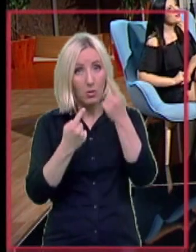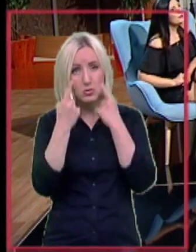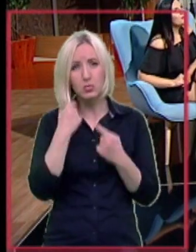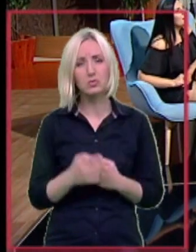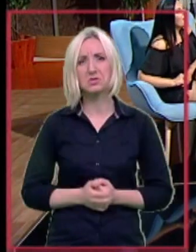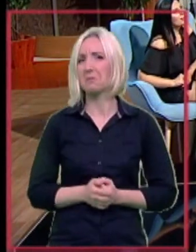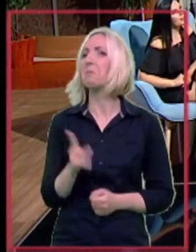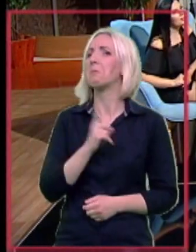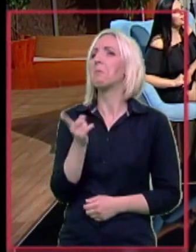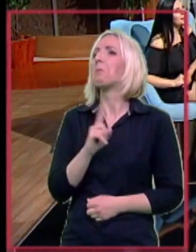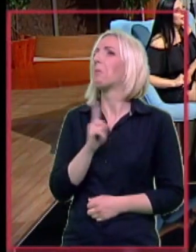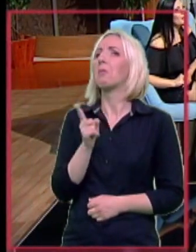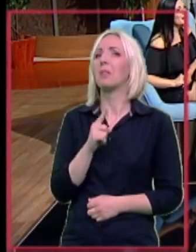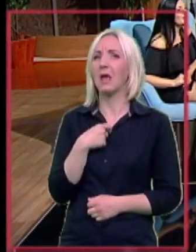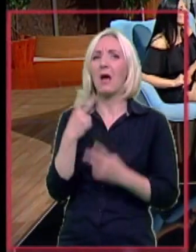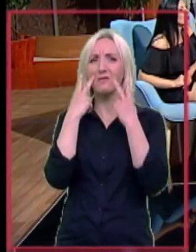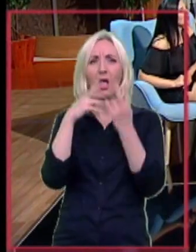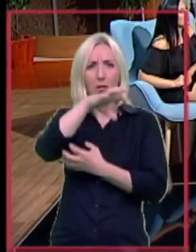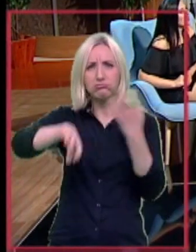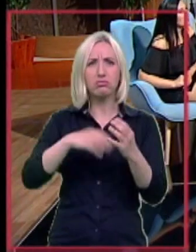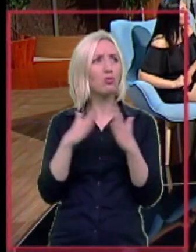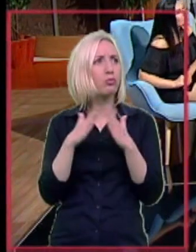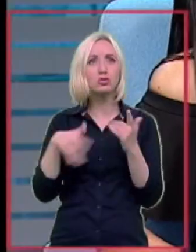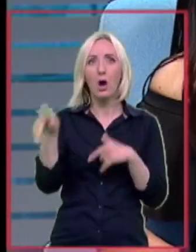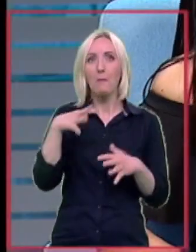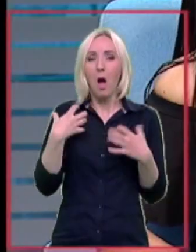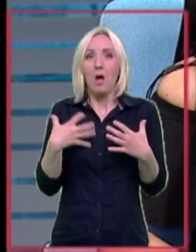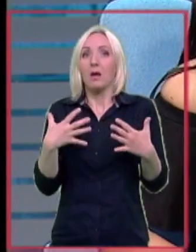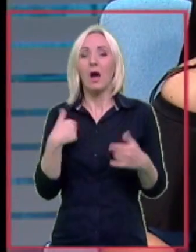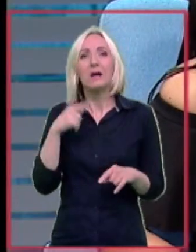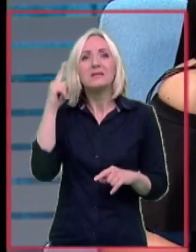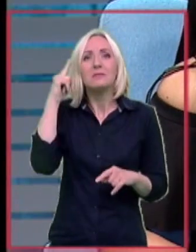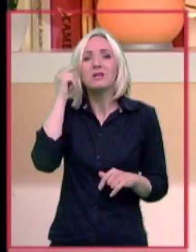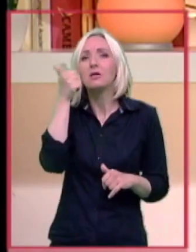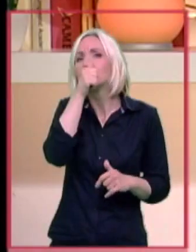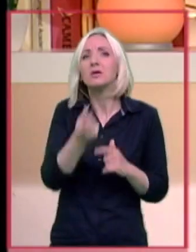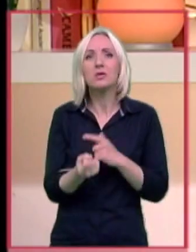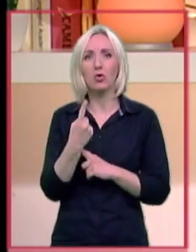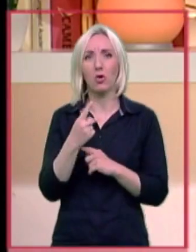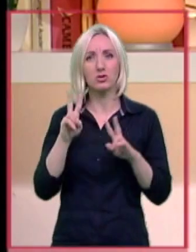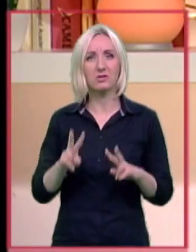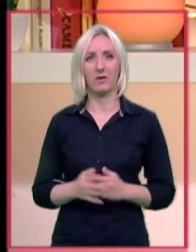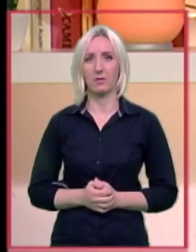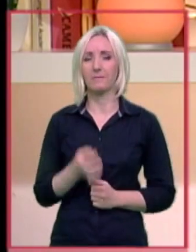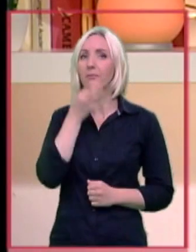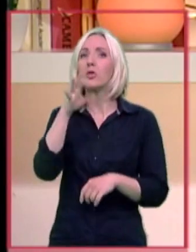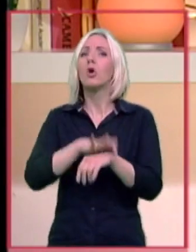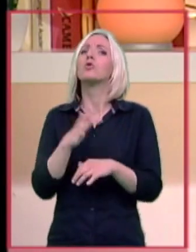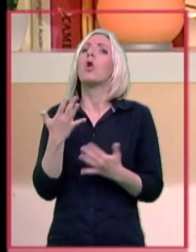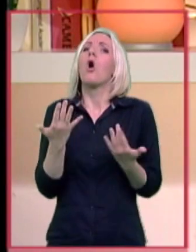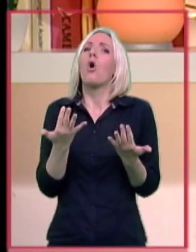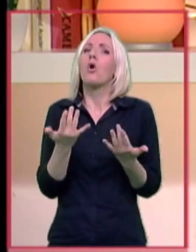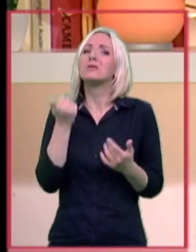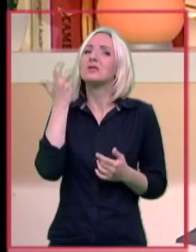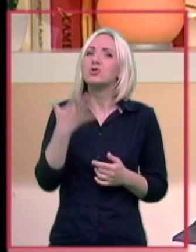Pa nije. Ne, ja sam vidjela da je neka panika u kući nastala. Nisam ja znala stvarno što se desio. Doktore, koliko se često dešava